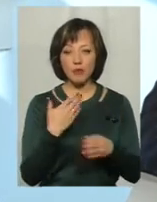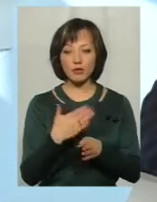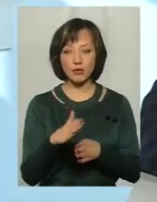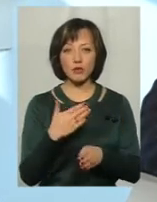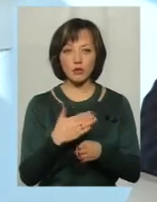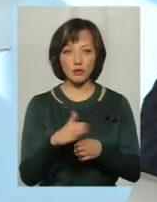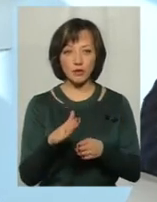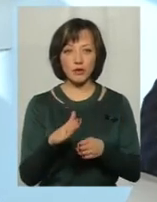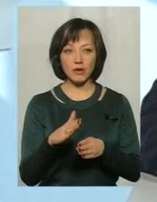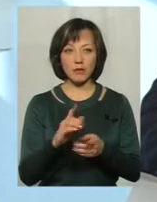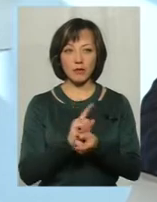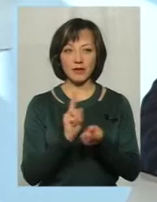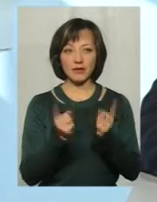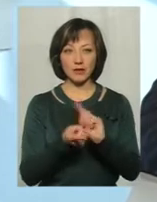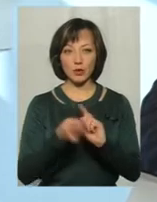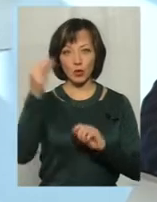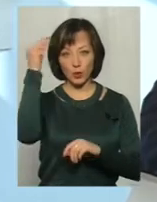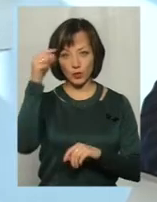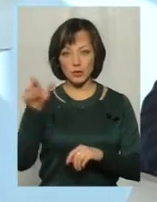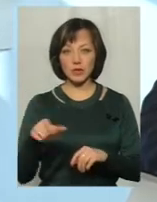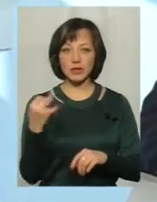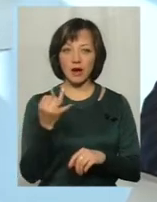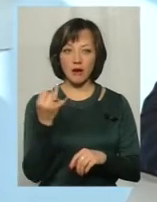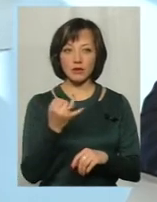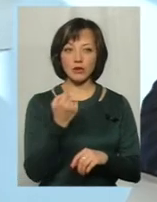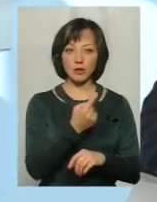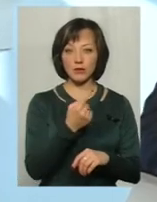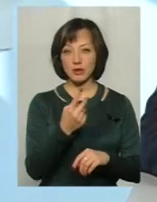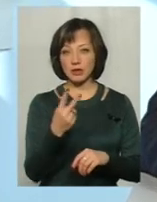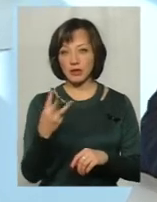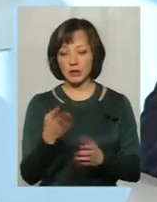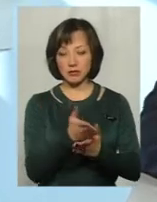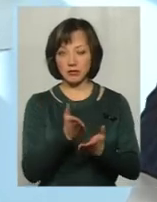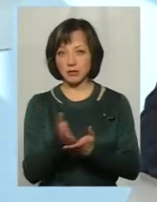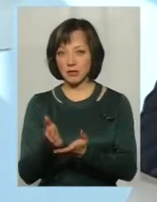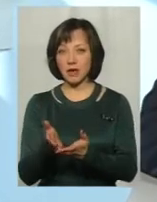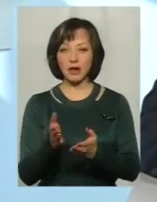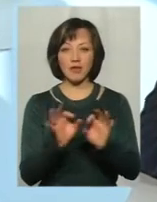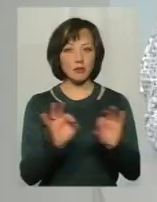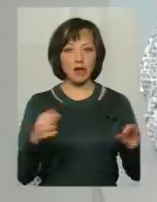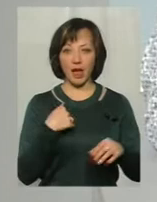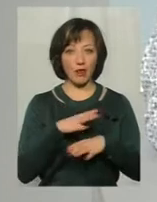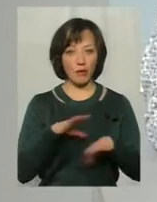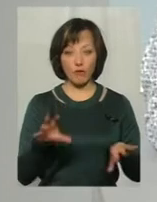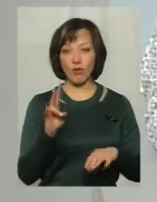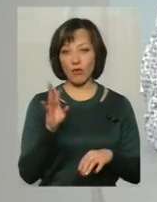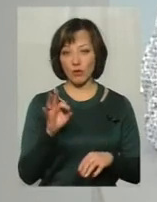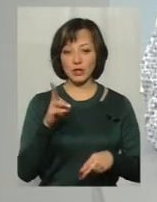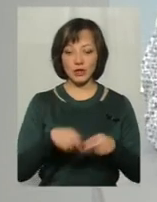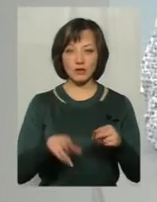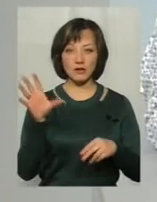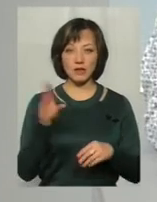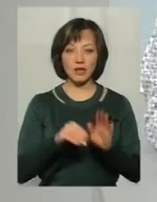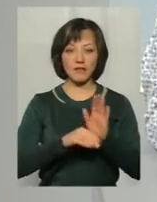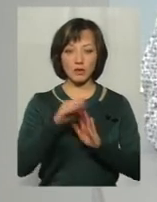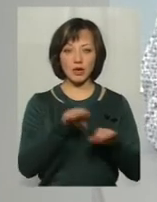-поступово перетворився в учня, який цікавиться одним, іншим, другим. Відмінником не був, але практично закінчився на